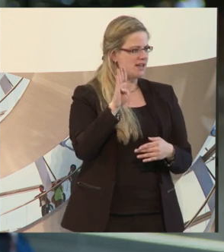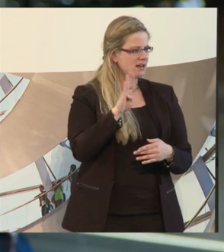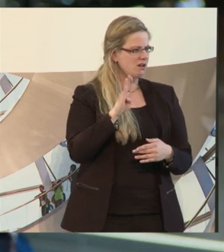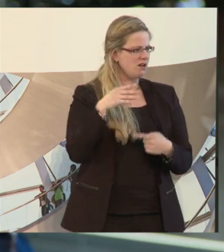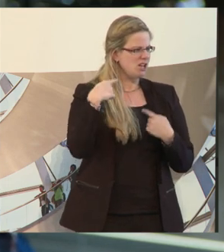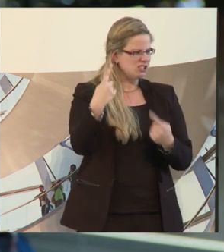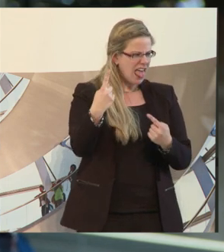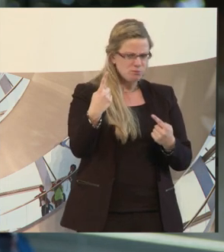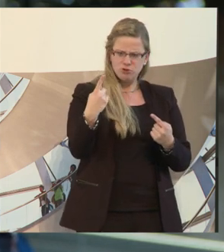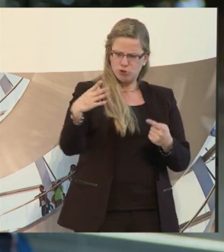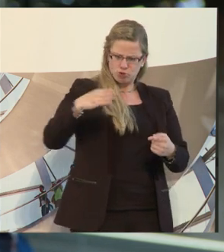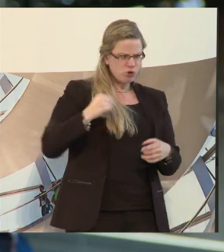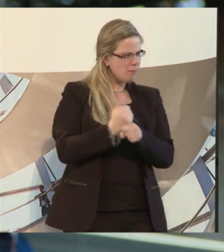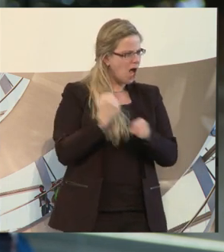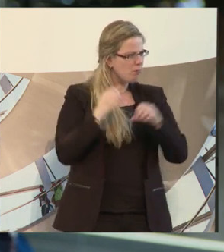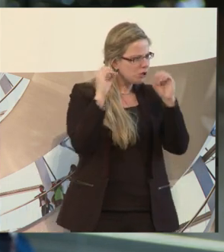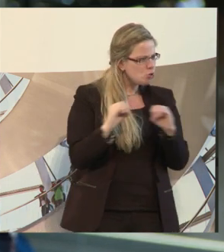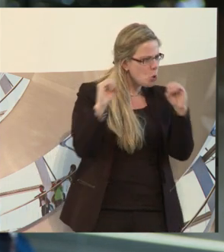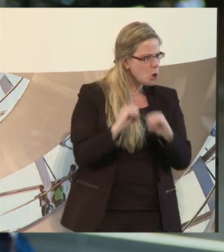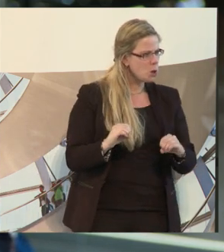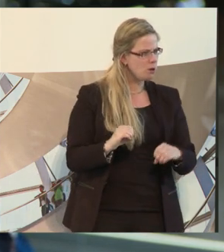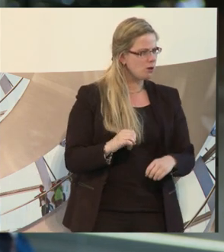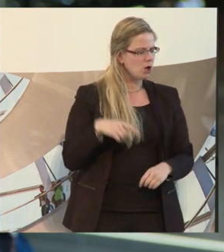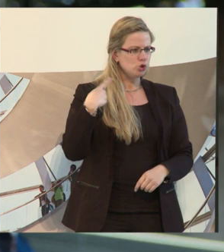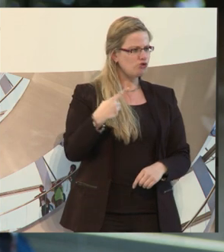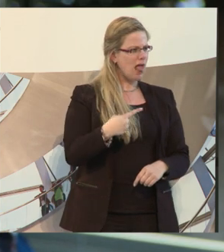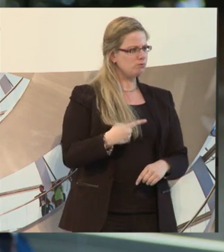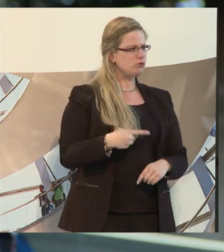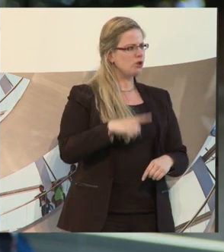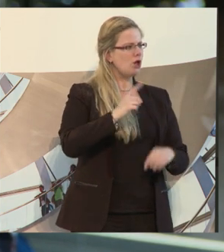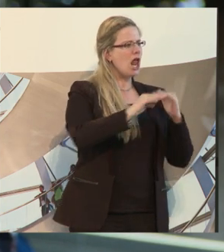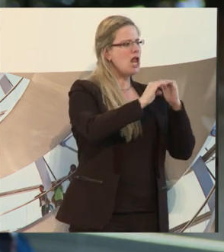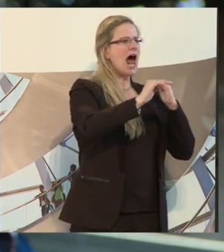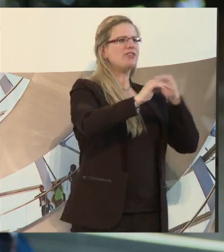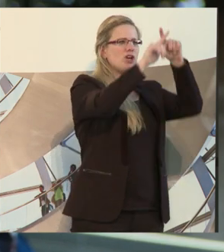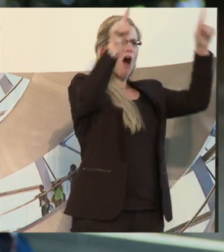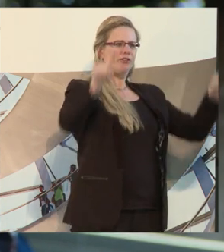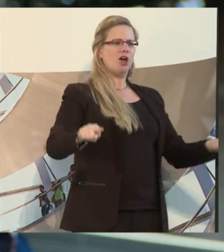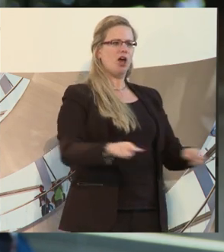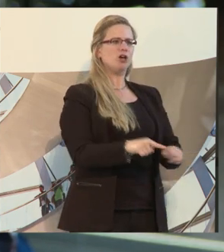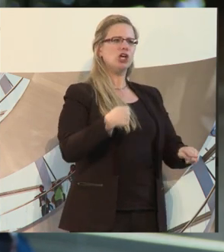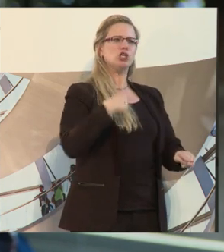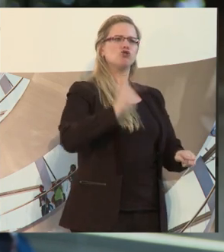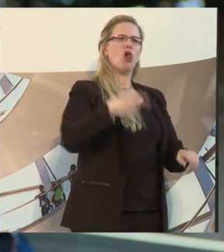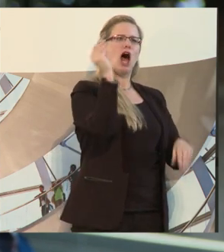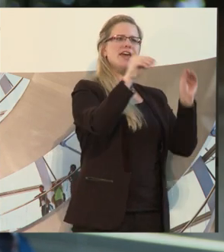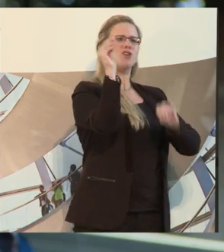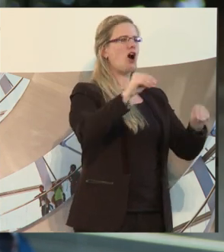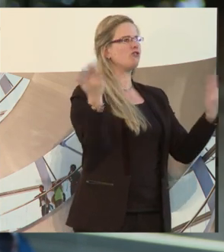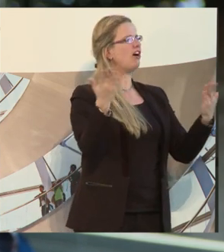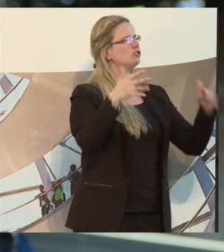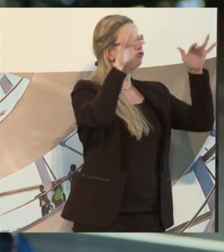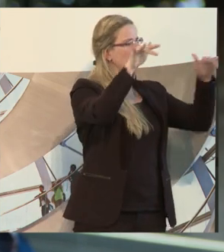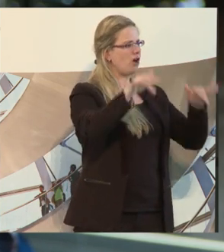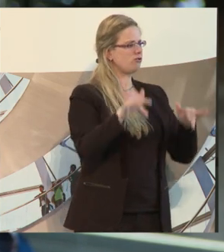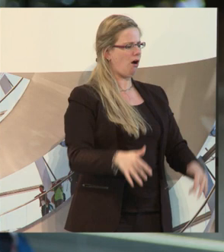gar nicht mit uns. Ja, also sie macht eine Landkarte, da sollen wir uns eintragen, was da jetzt schon so ist. Ja, und